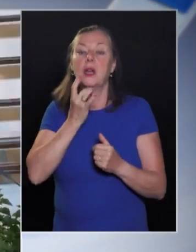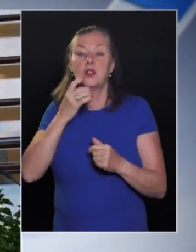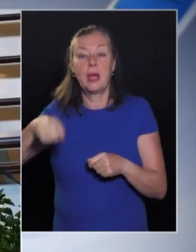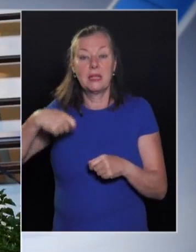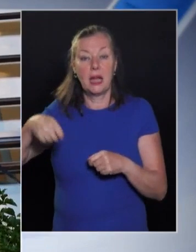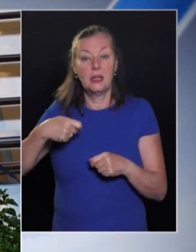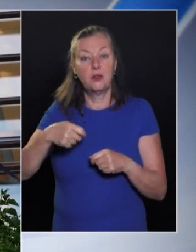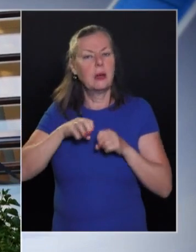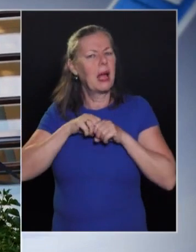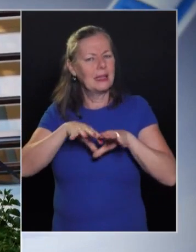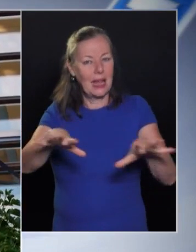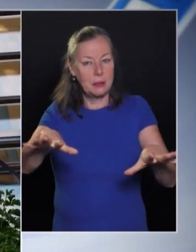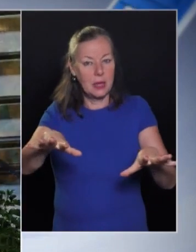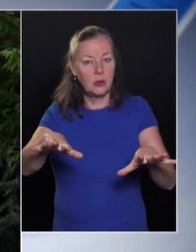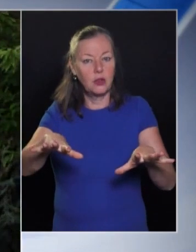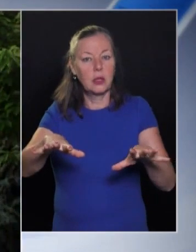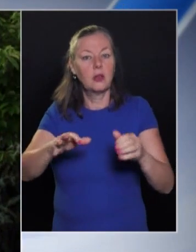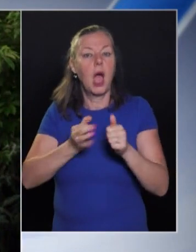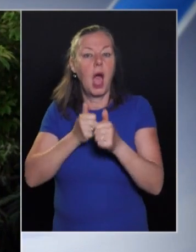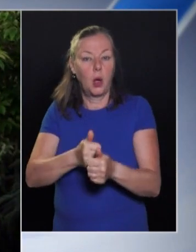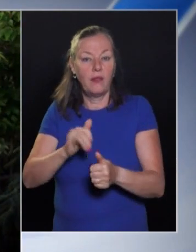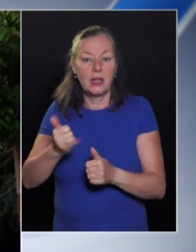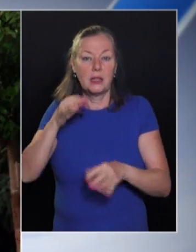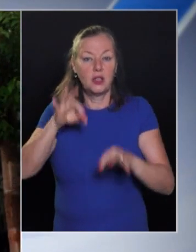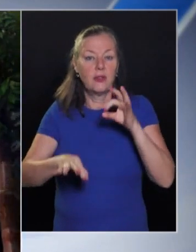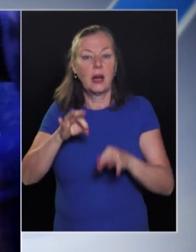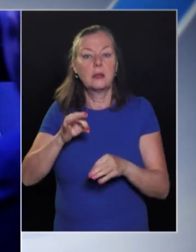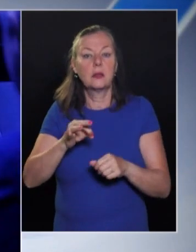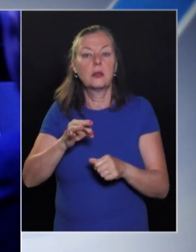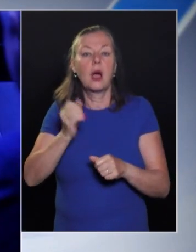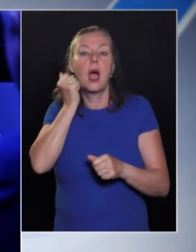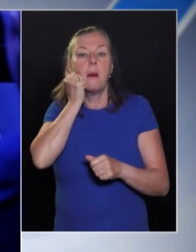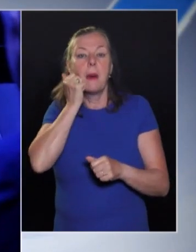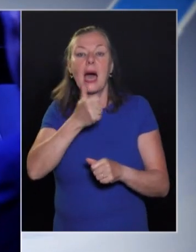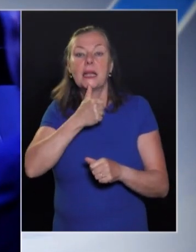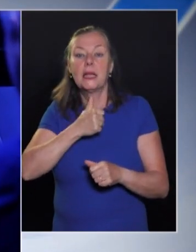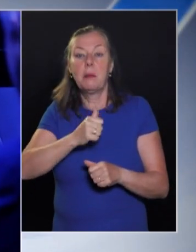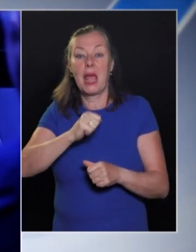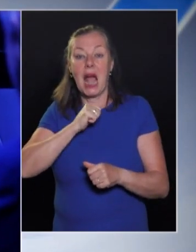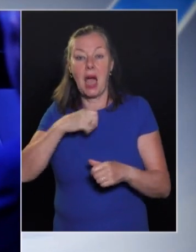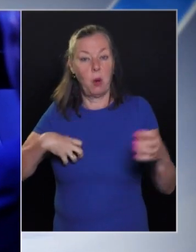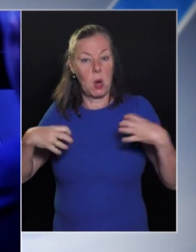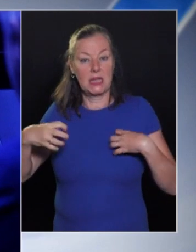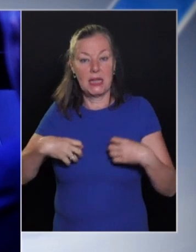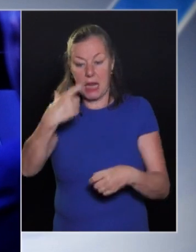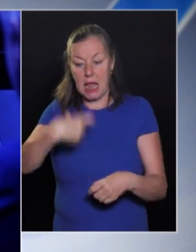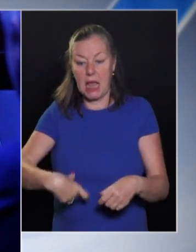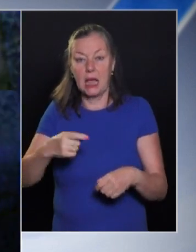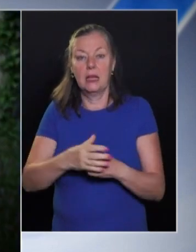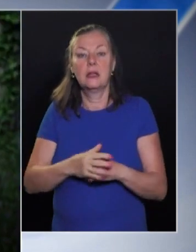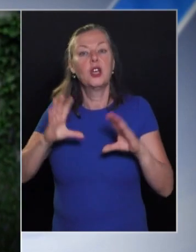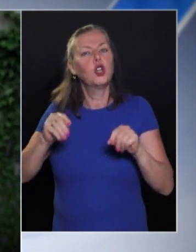A speciális filmek népszerűsítésére nagy követet is választottak, Máté P. Gábor színész személyében.